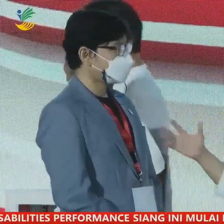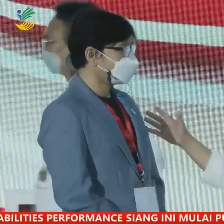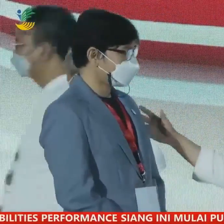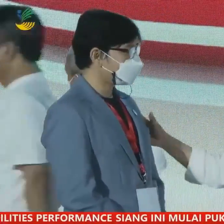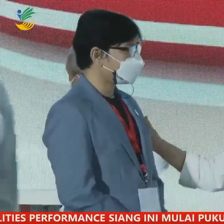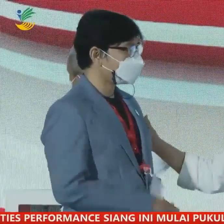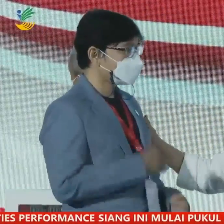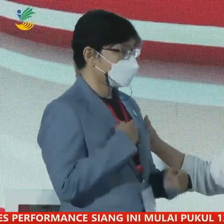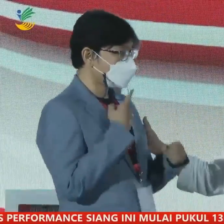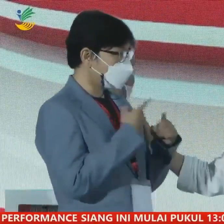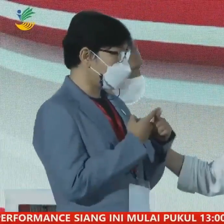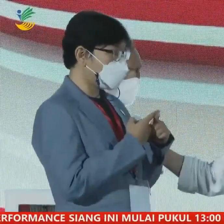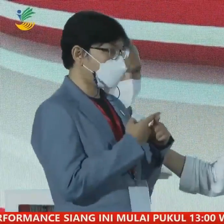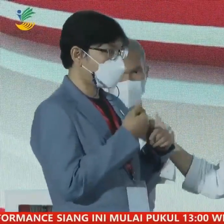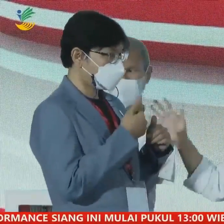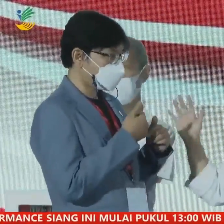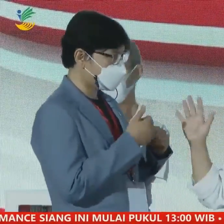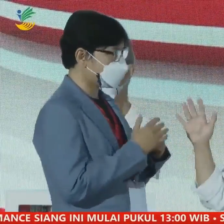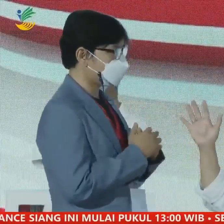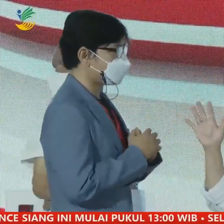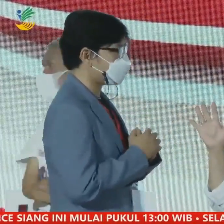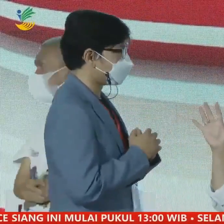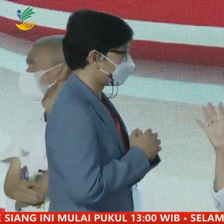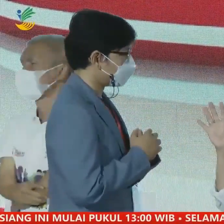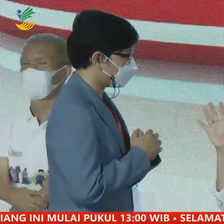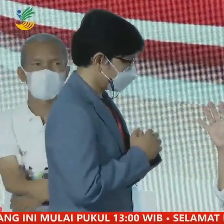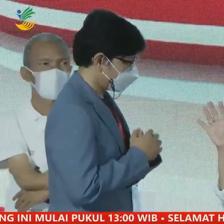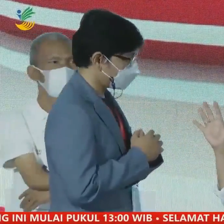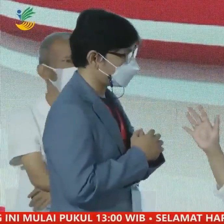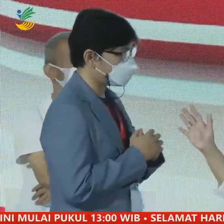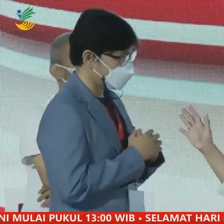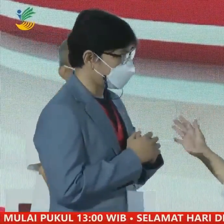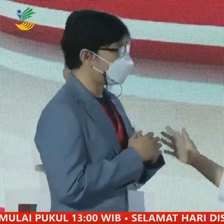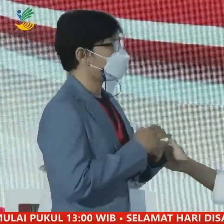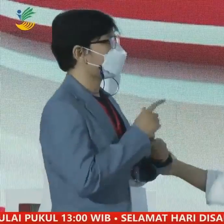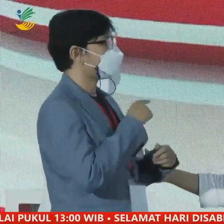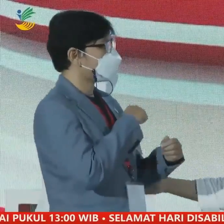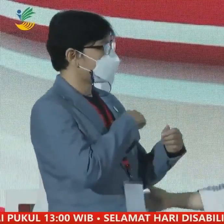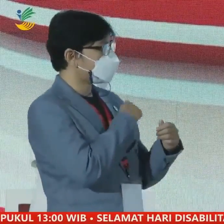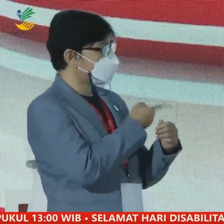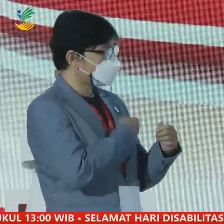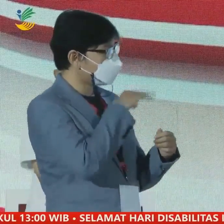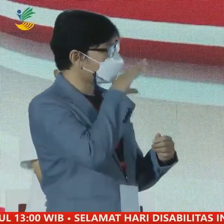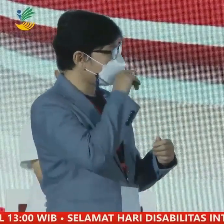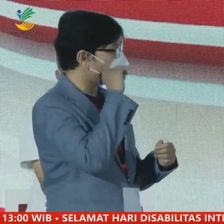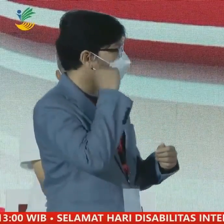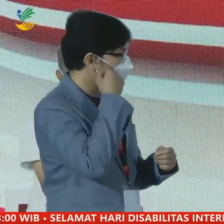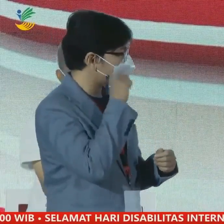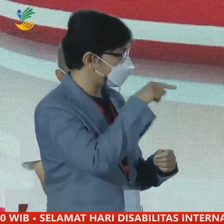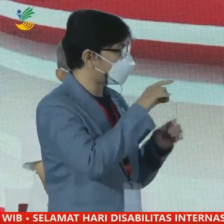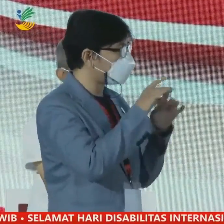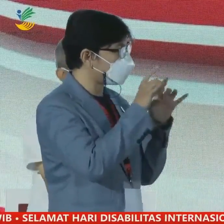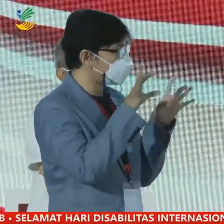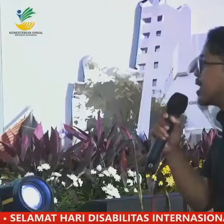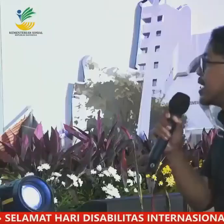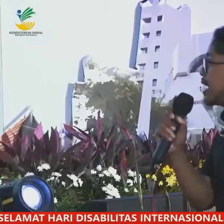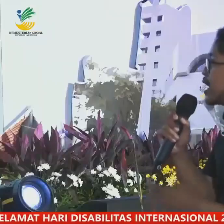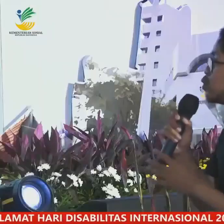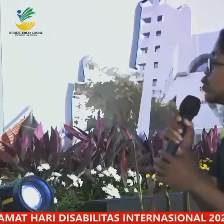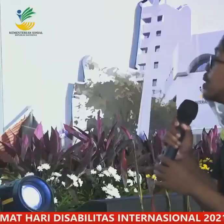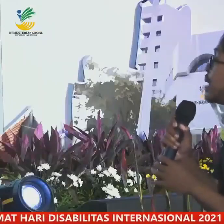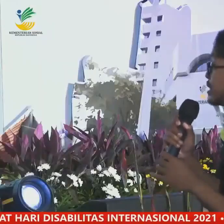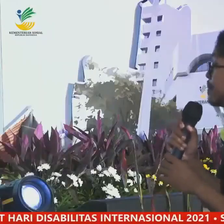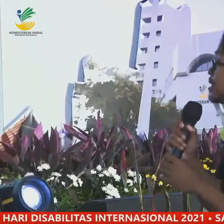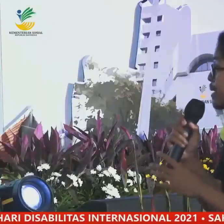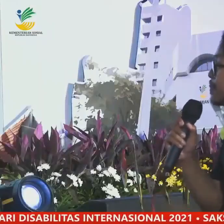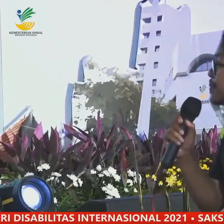Mengerti ya, Stefan? Ibu mau menambahkan sebentar. Jadi, kemampuan bicara anak raktuli itu